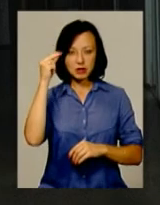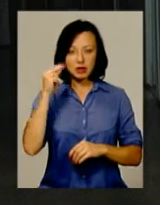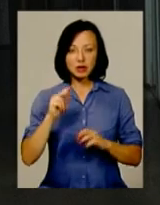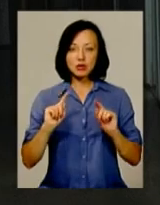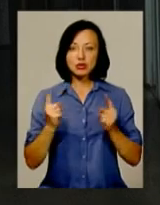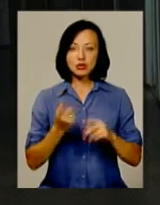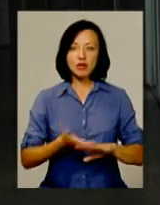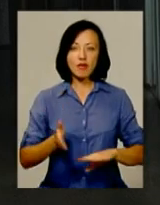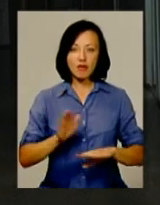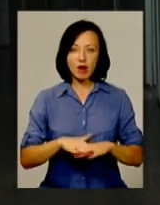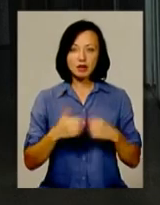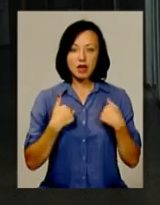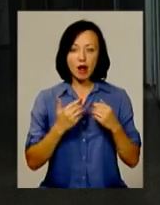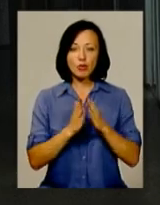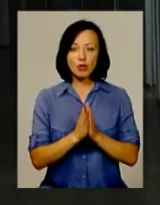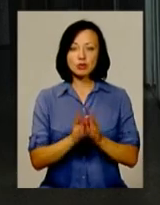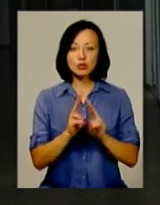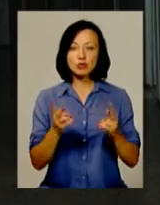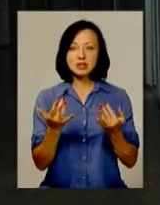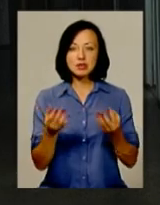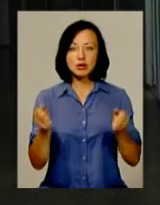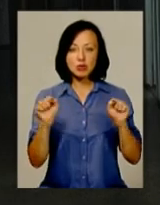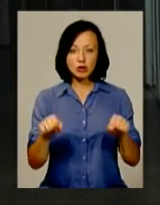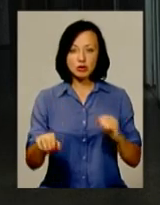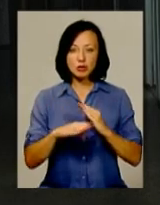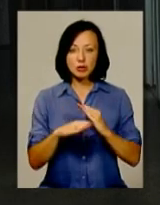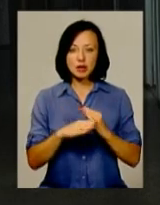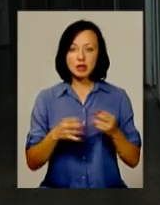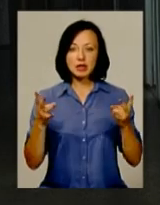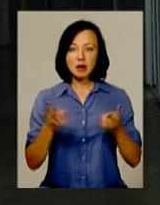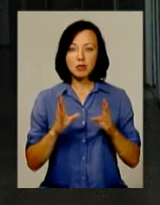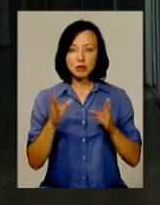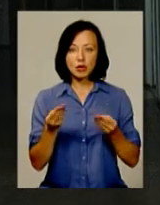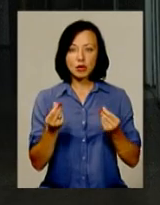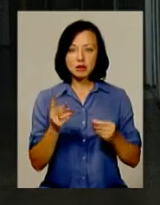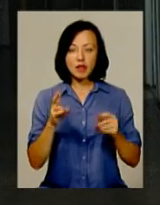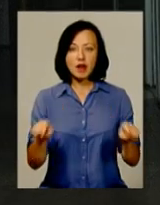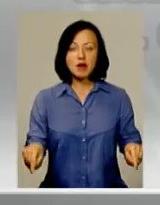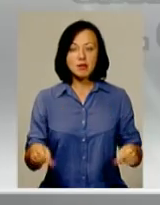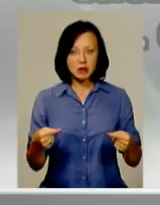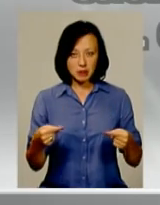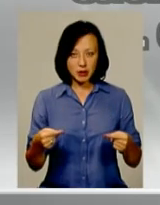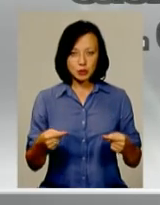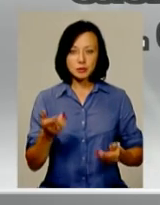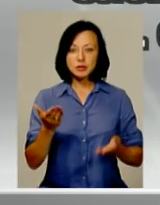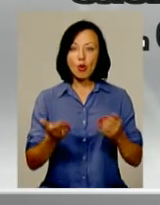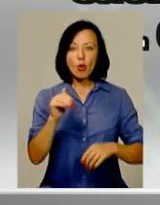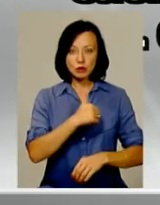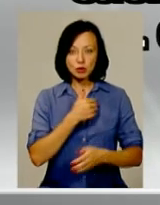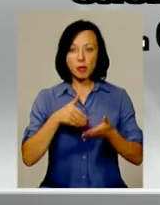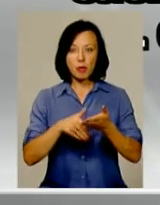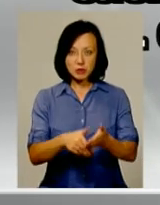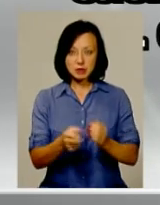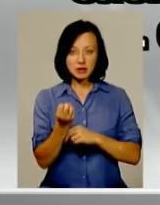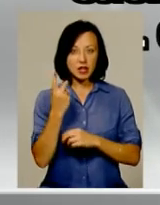важко. Я прошу, хто скільки може допоможити мені. Нам треба буде грошей на реабілітацію. Якщо ви хочете допомогти